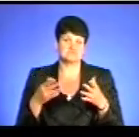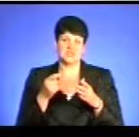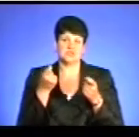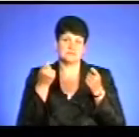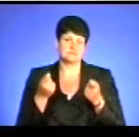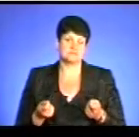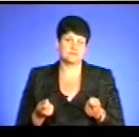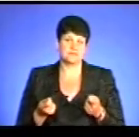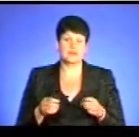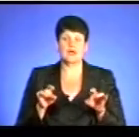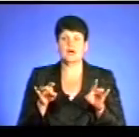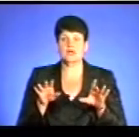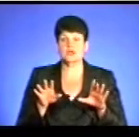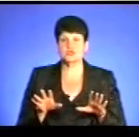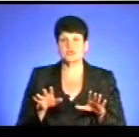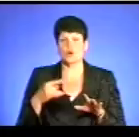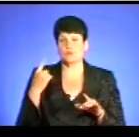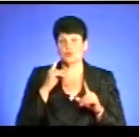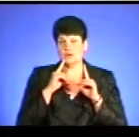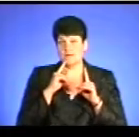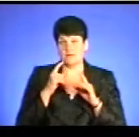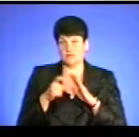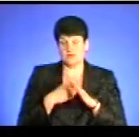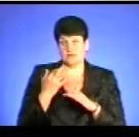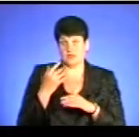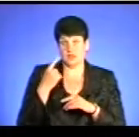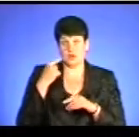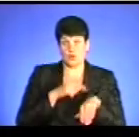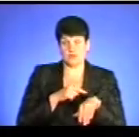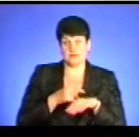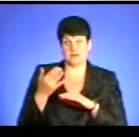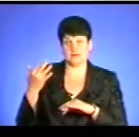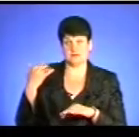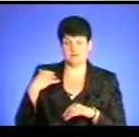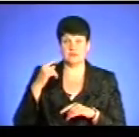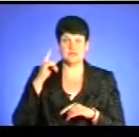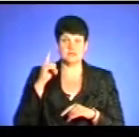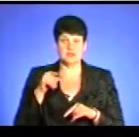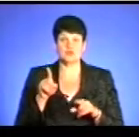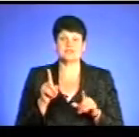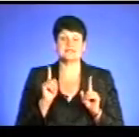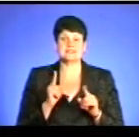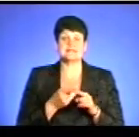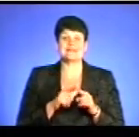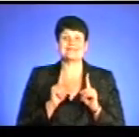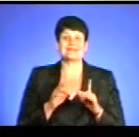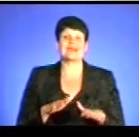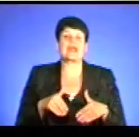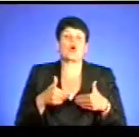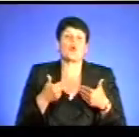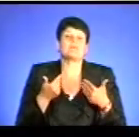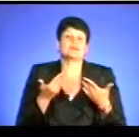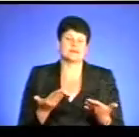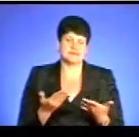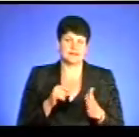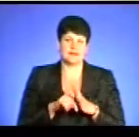Також, що про рішення обласної ради дізнався лише кілька годин тому, і знає, що це рішення має лише рекомендаційний характер, що пікету